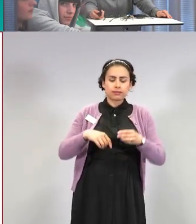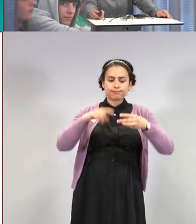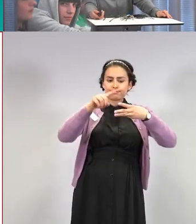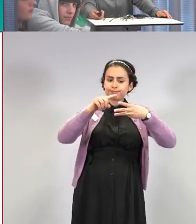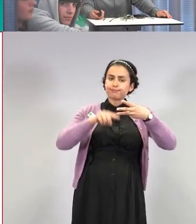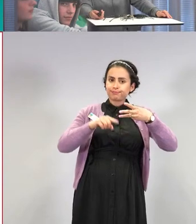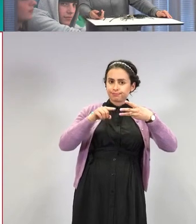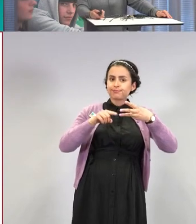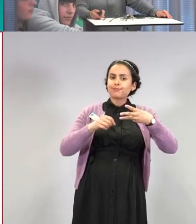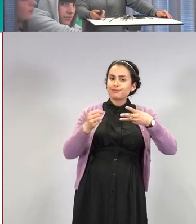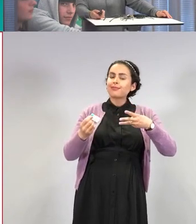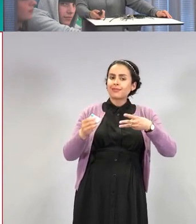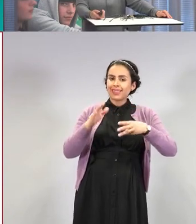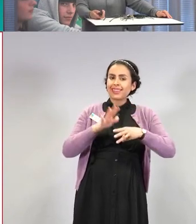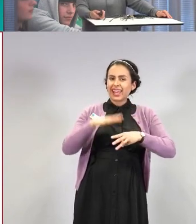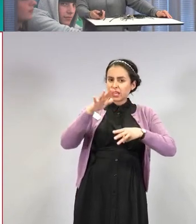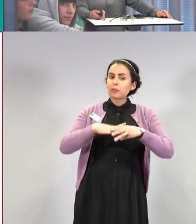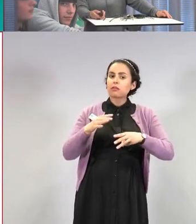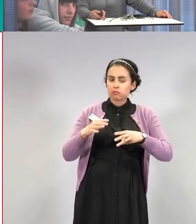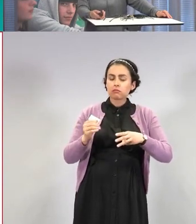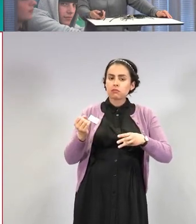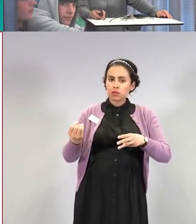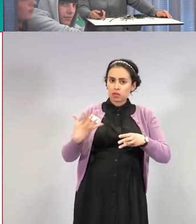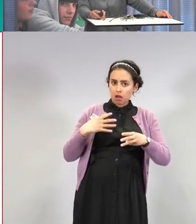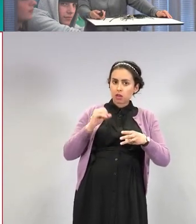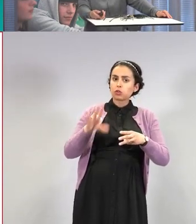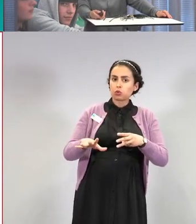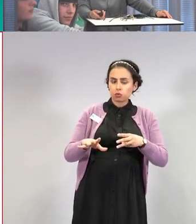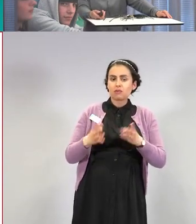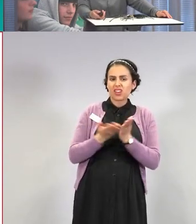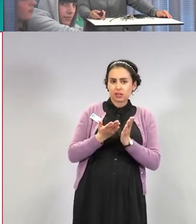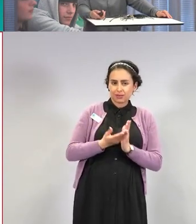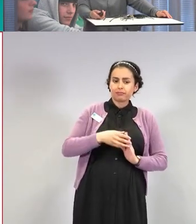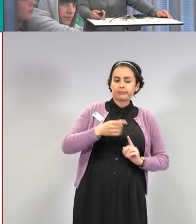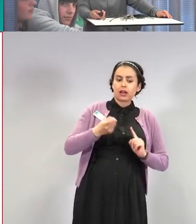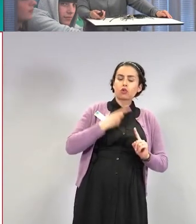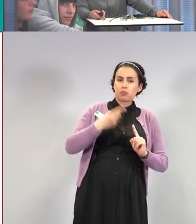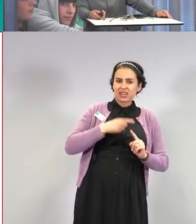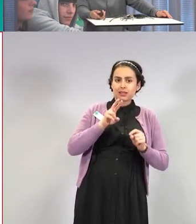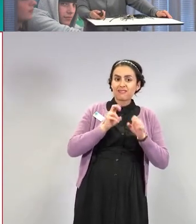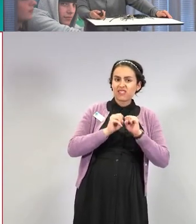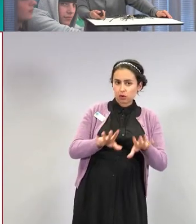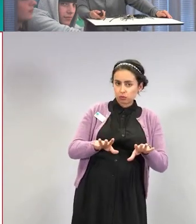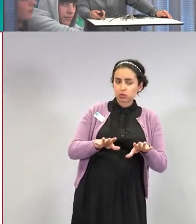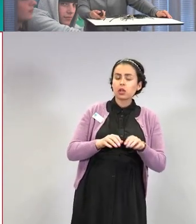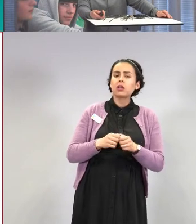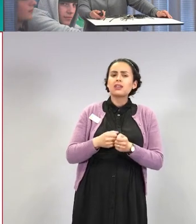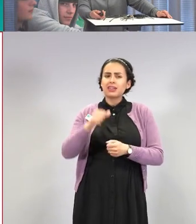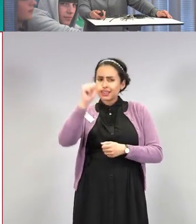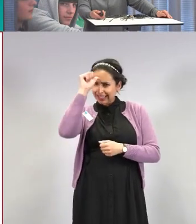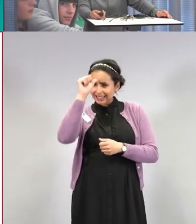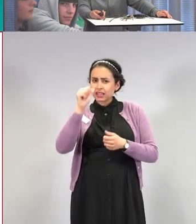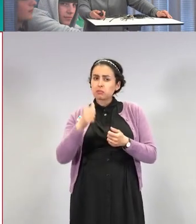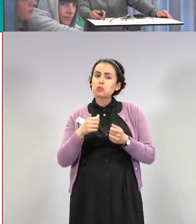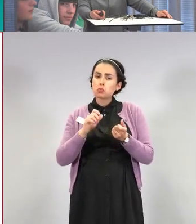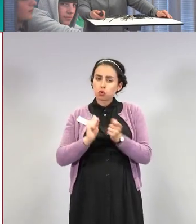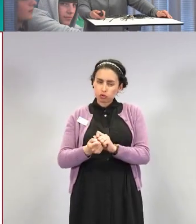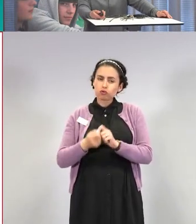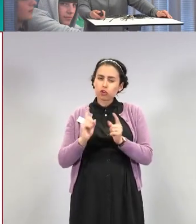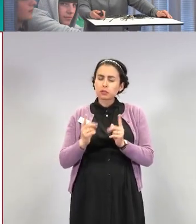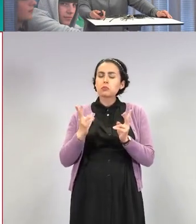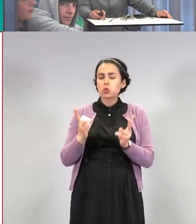tarttuvampia kuin tämä perinteinen virus, millä me tämä pandemia aloitettiin. Intian muunnoskin ehkä on vähän tarttuvampi.